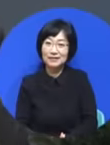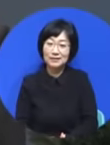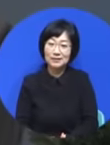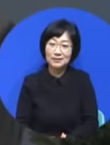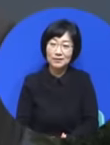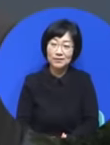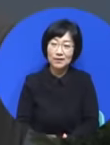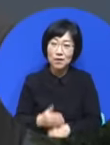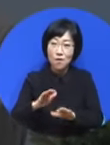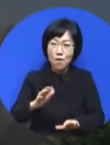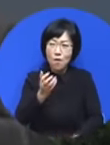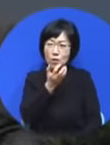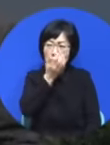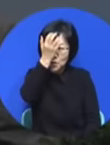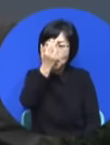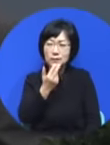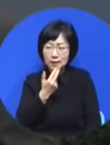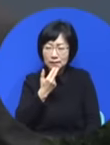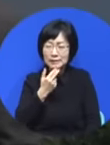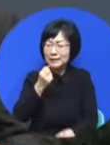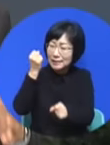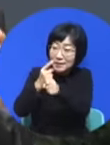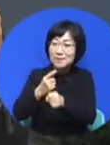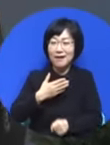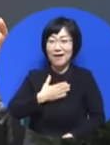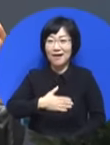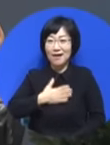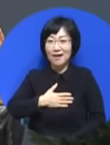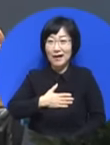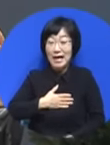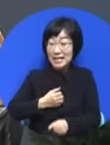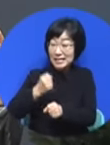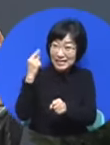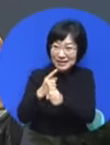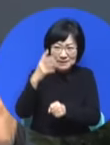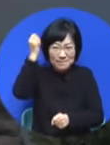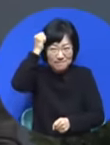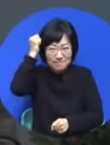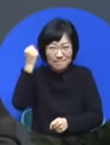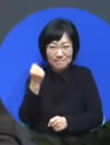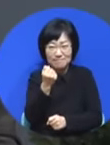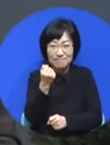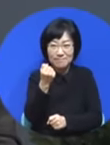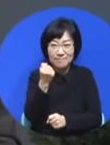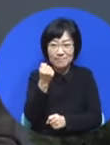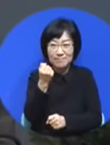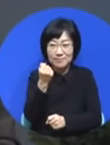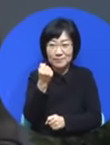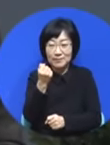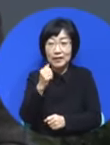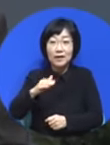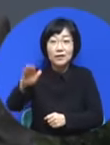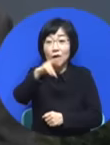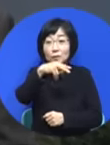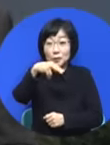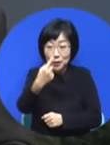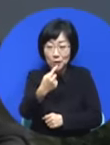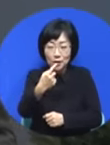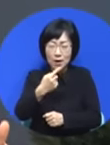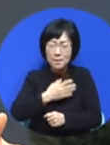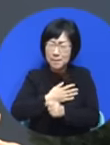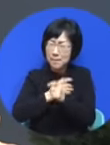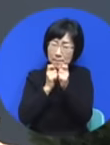이걸 요셉이 알고 있는 거예요. 이걸 요셉이 갖고 있는 거예요. 여러분이 이걸 깨달아 부리면요. 일단